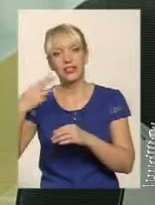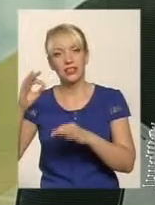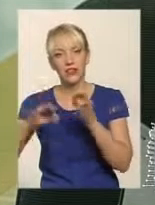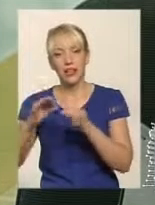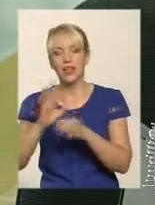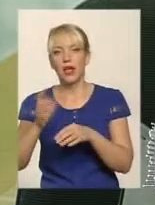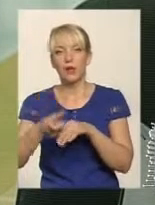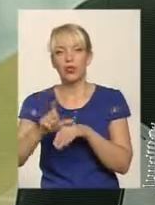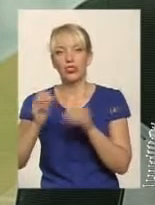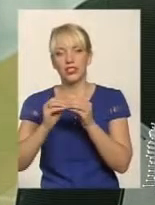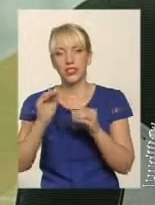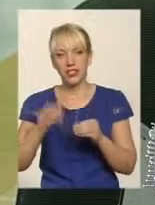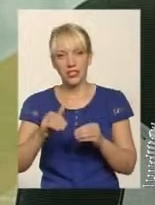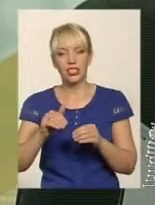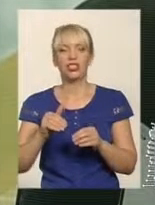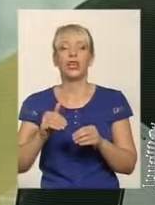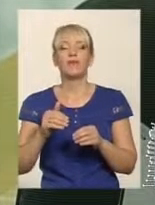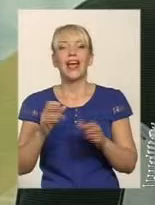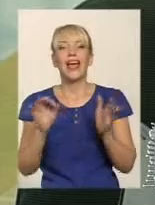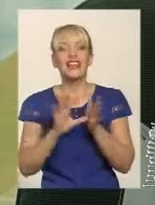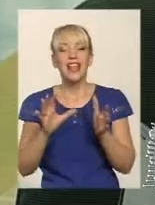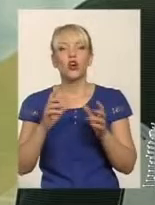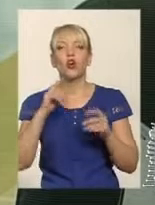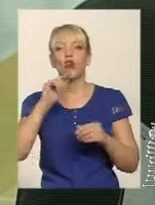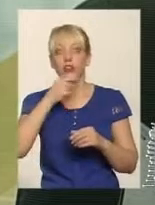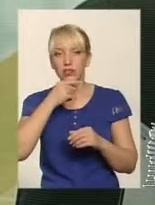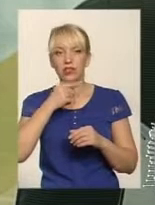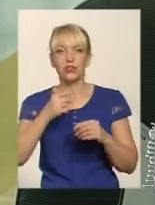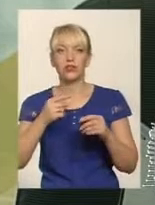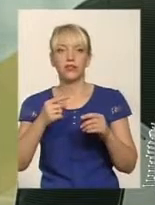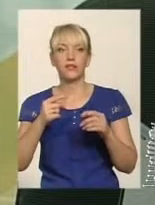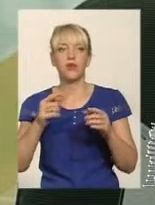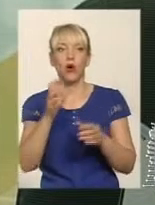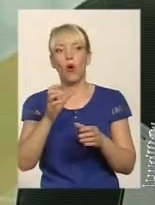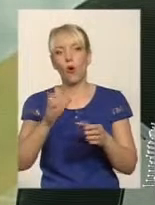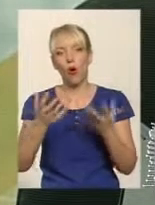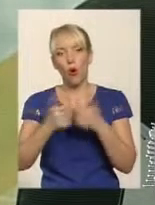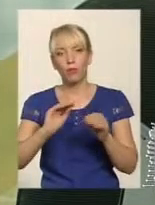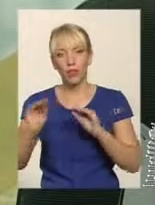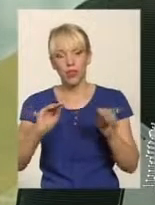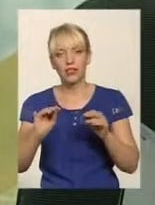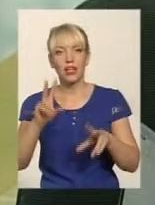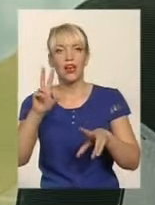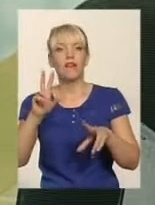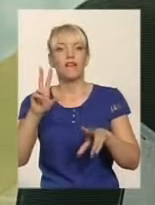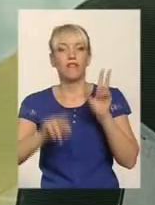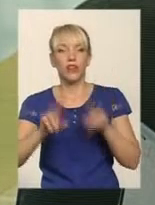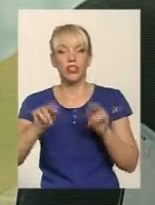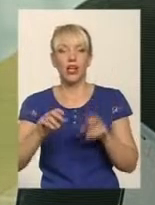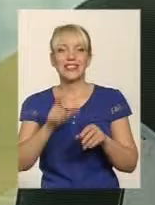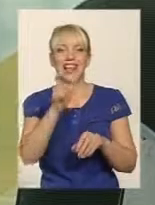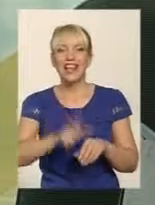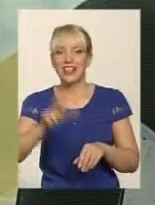тисяч гривень. До енергозберігаючого обладнання, окрім названих вікон з енергозберігаючим ефектом, також відносяться